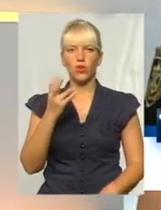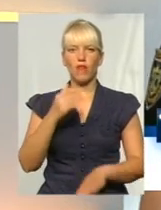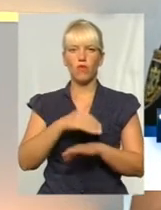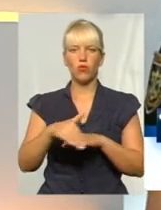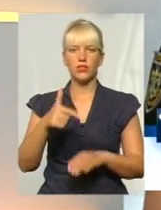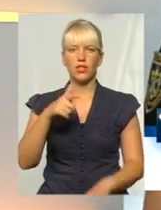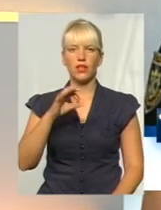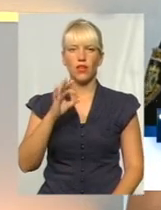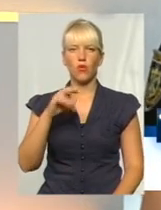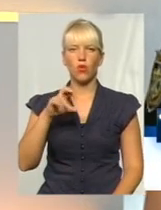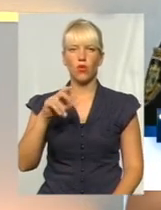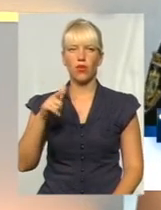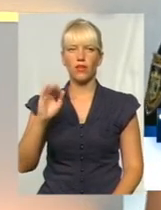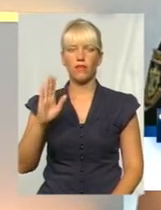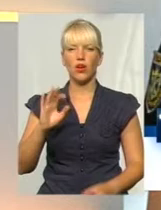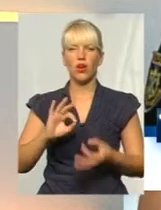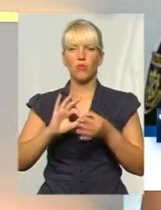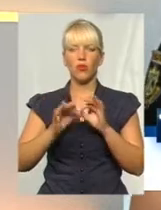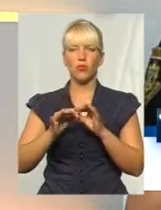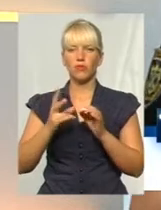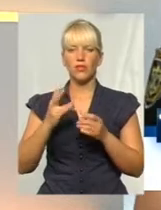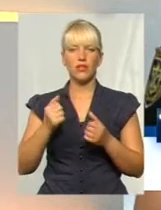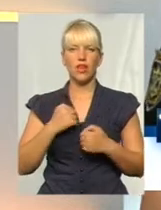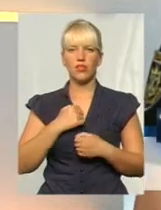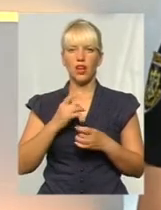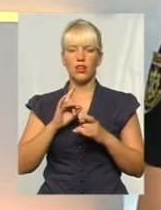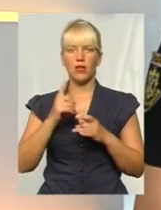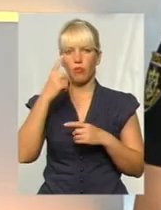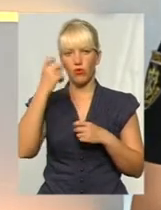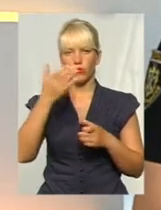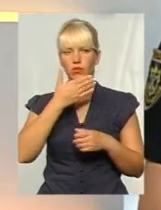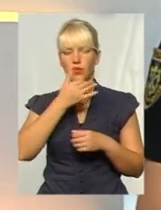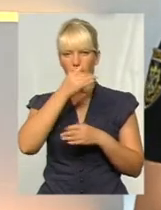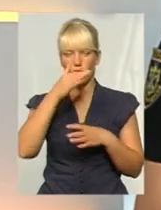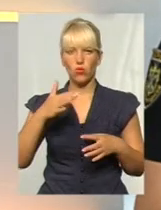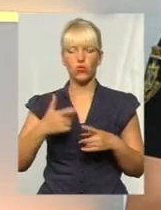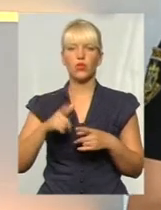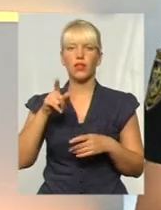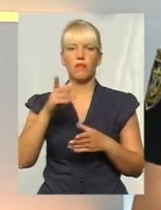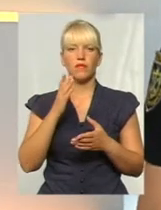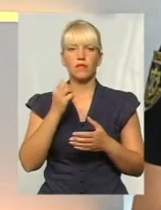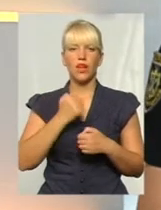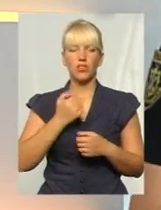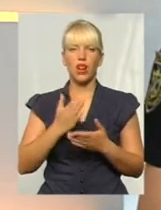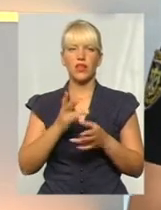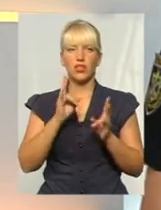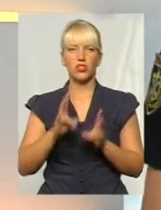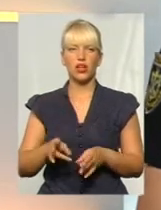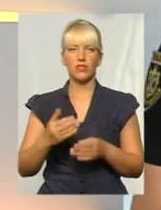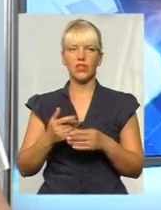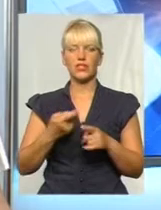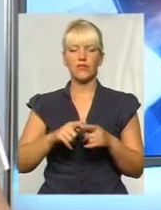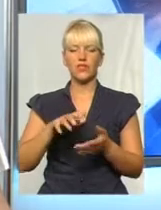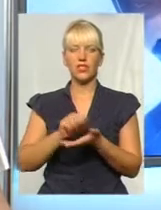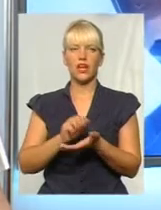Основні подробиці, на жаль, повідомити вам не можу, тому що там є жертви, і цим питанням займаються вже слідчі,